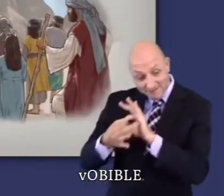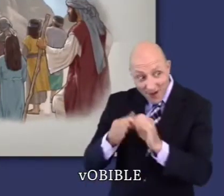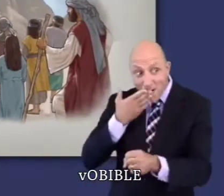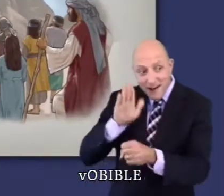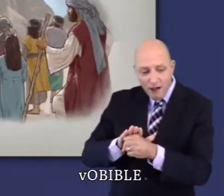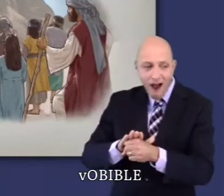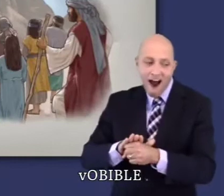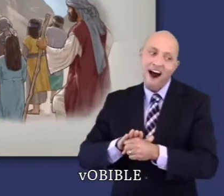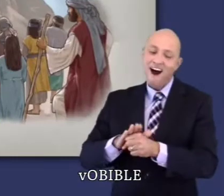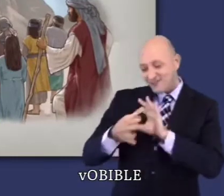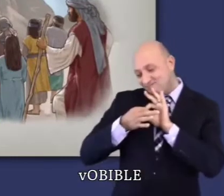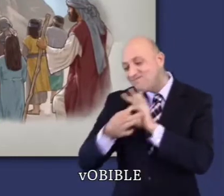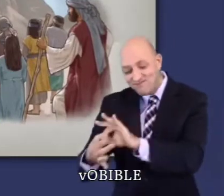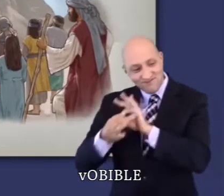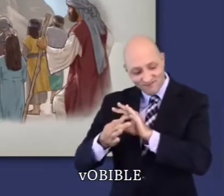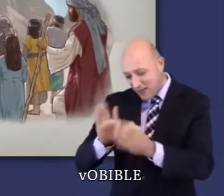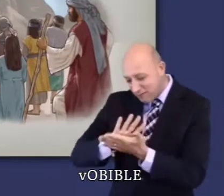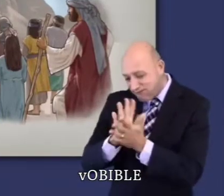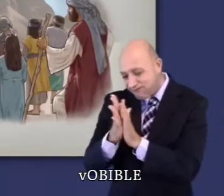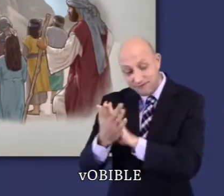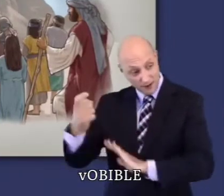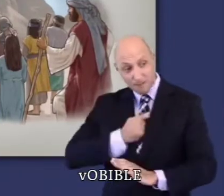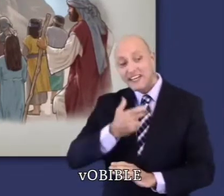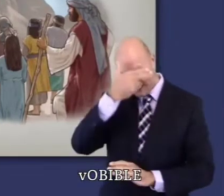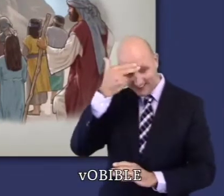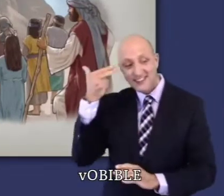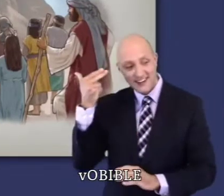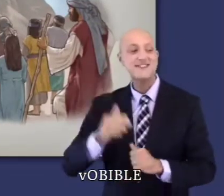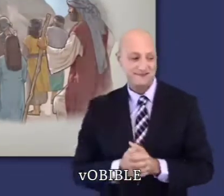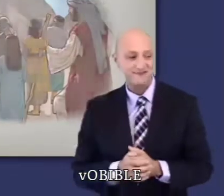ils deviendront pour lui un royaume de prêtres et une nation sainte.